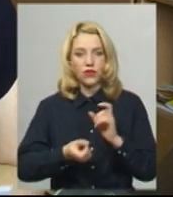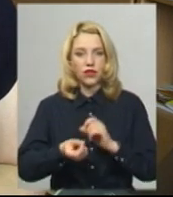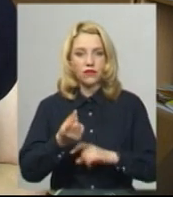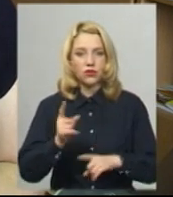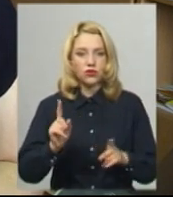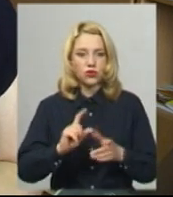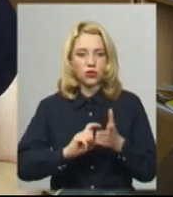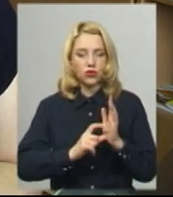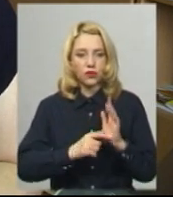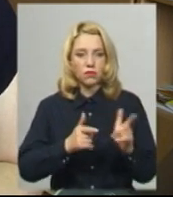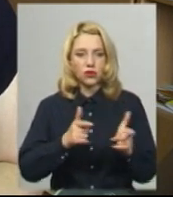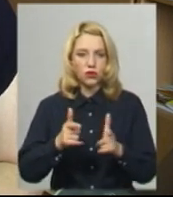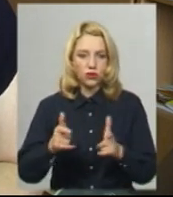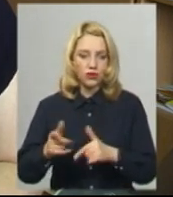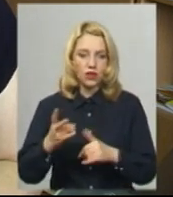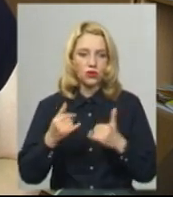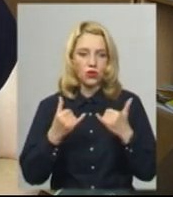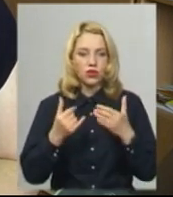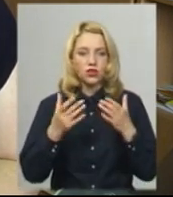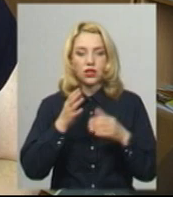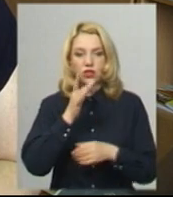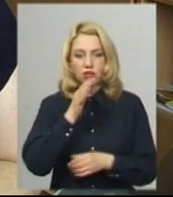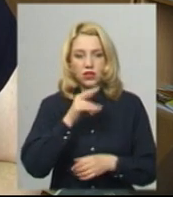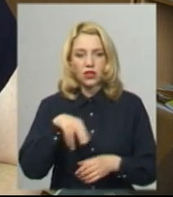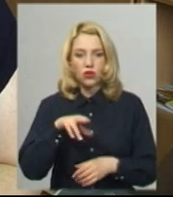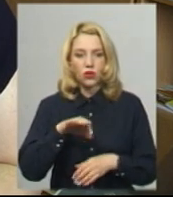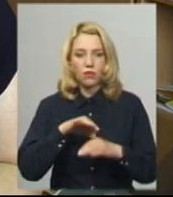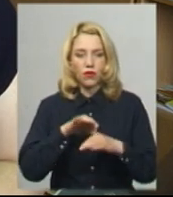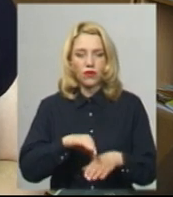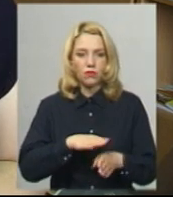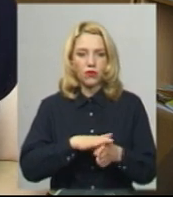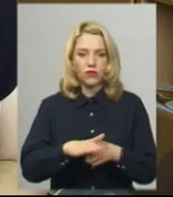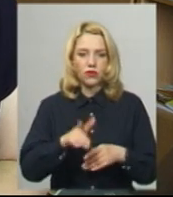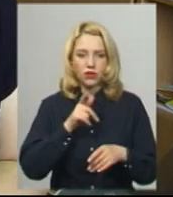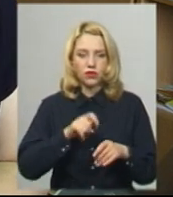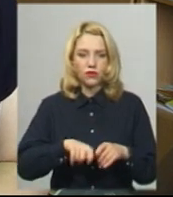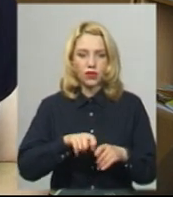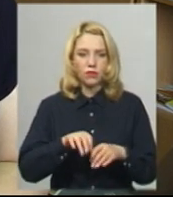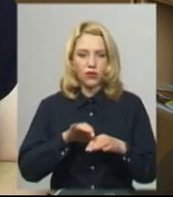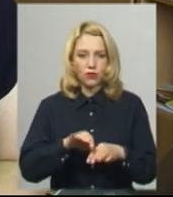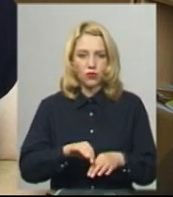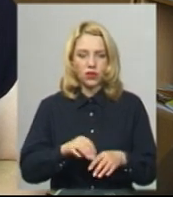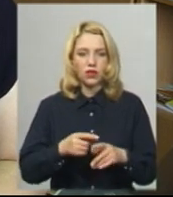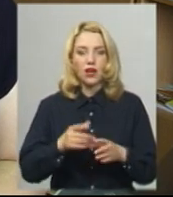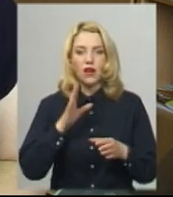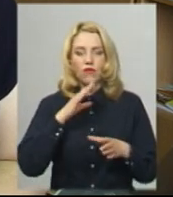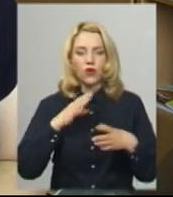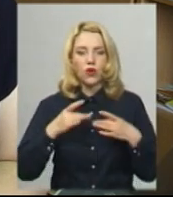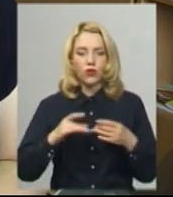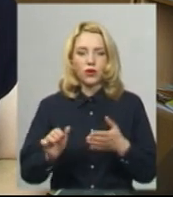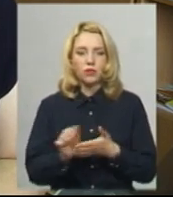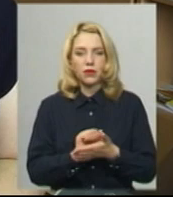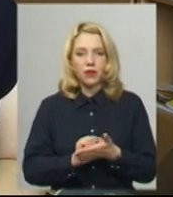аудиторія підготовлена на сьогоднішній час до проведення пробного тестування, проводене вологе прибирання,